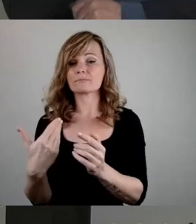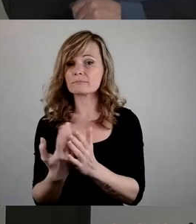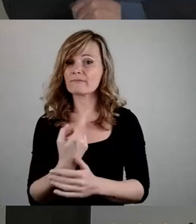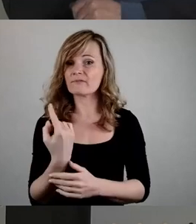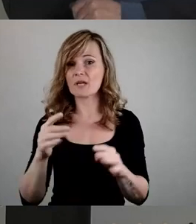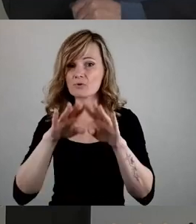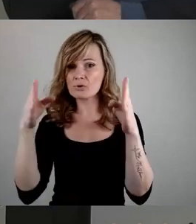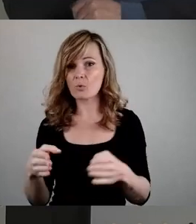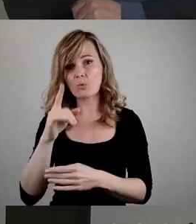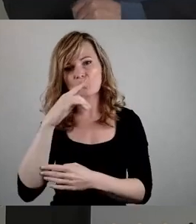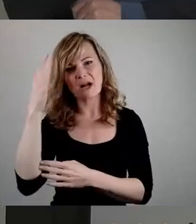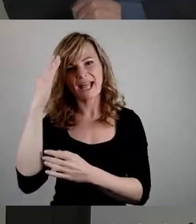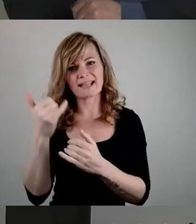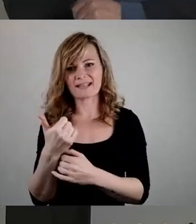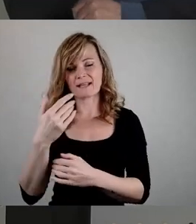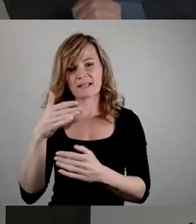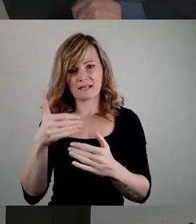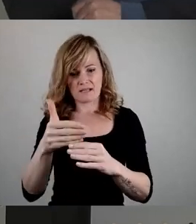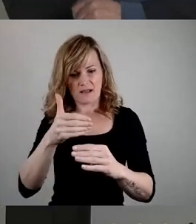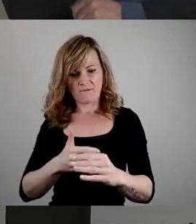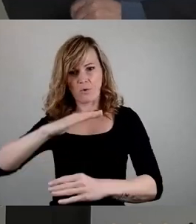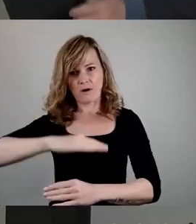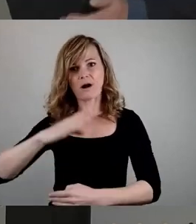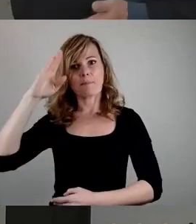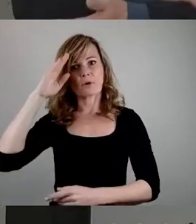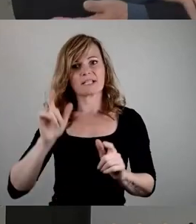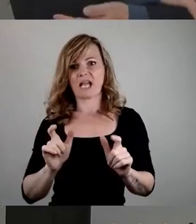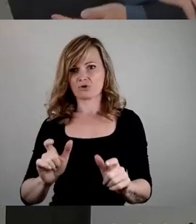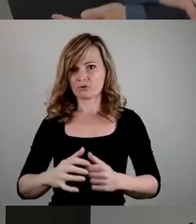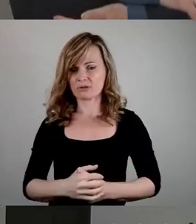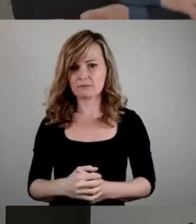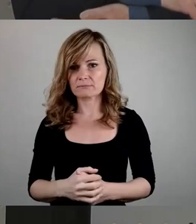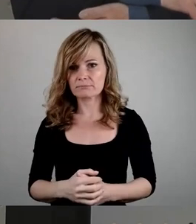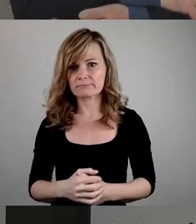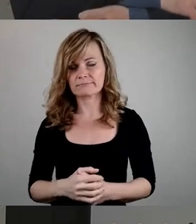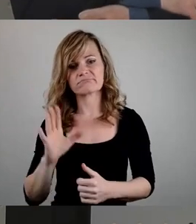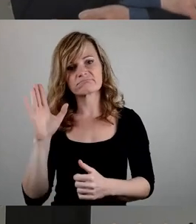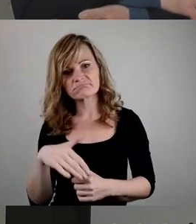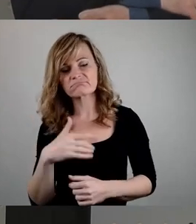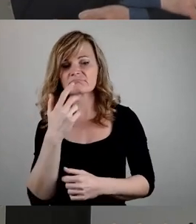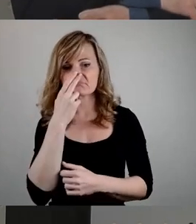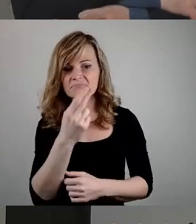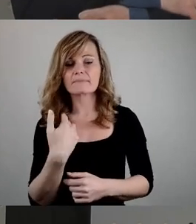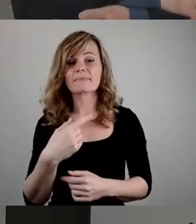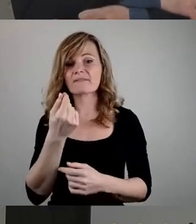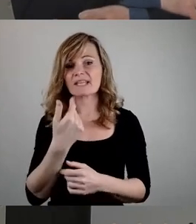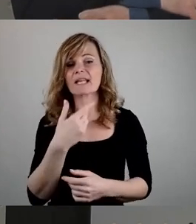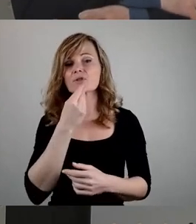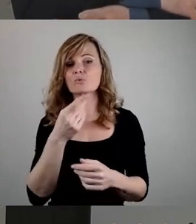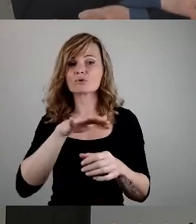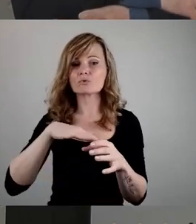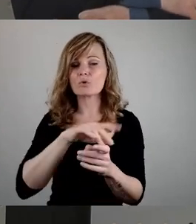Polizeischutz kennen. So erheitert es nur Schal, wenn ausgerechnet jene, welche vom Finanzjudentum und jüdischer